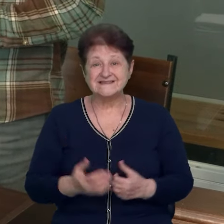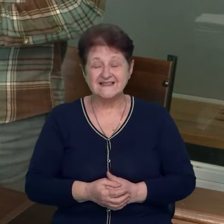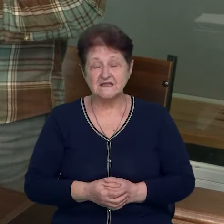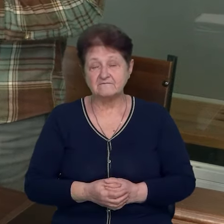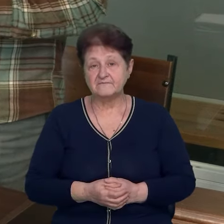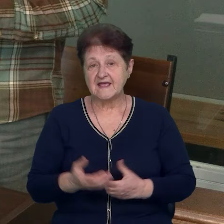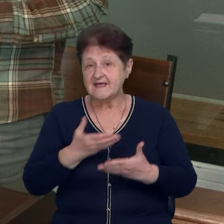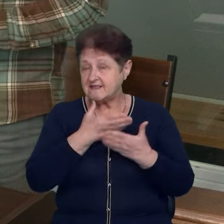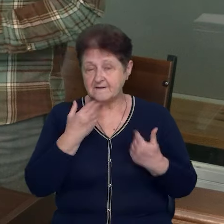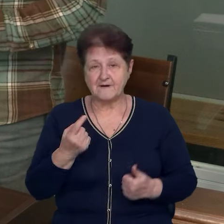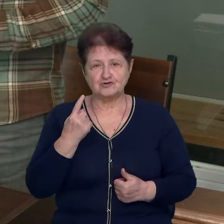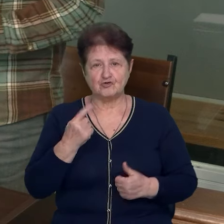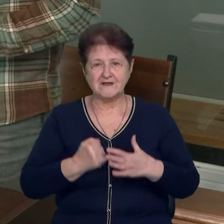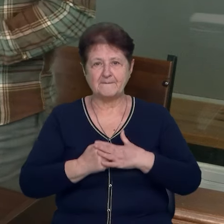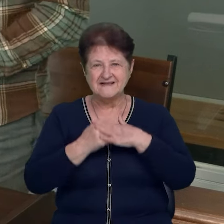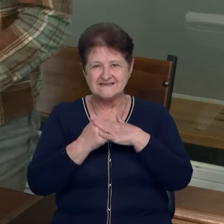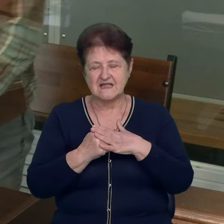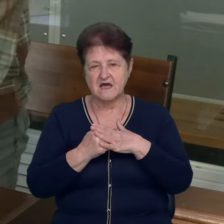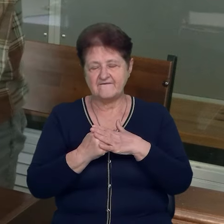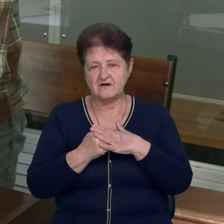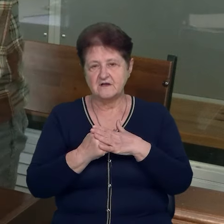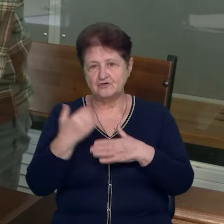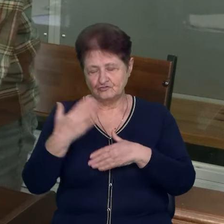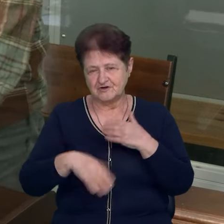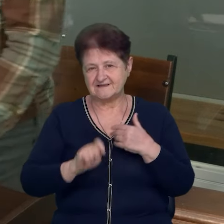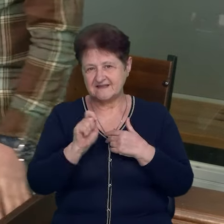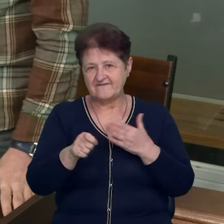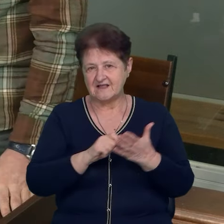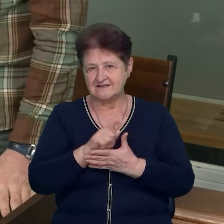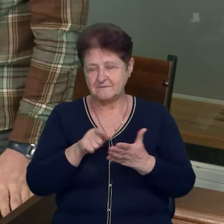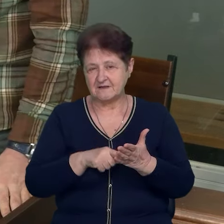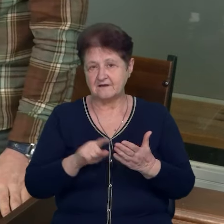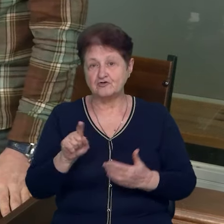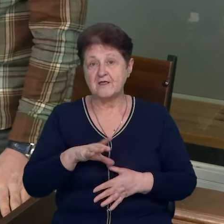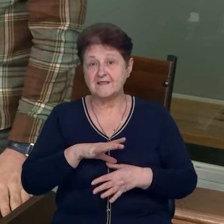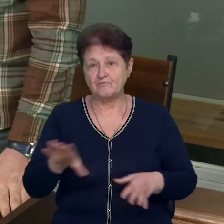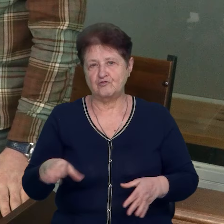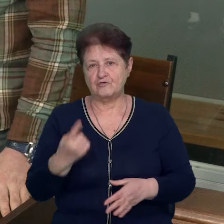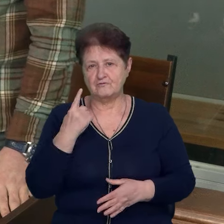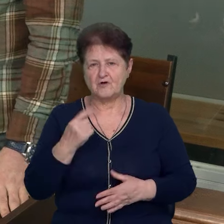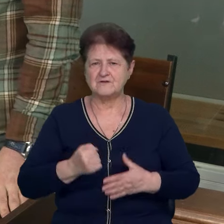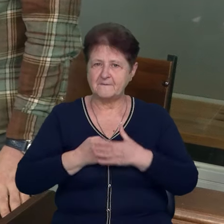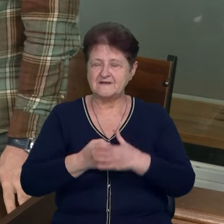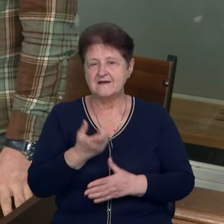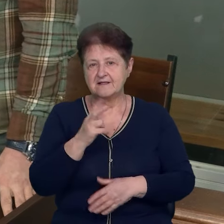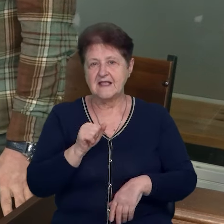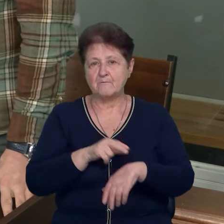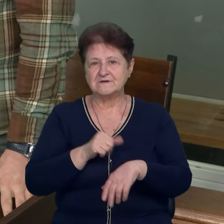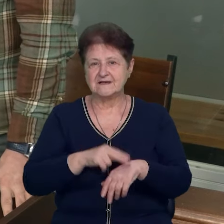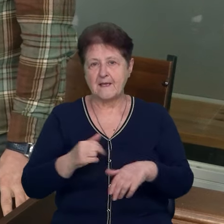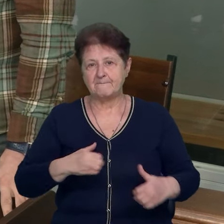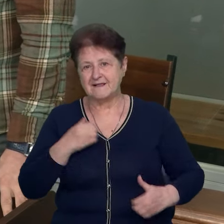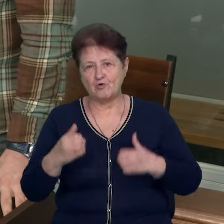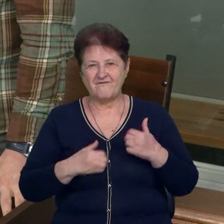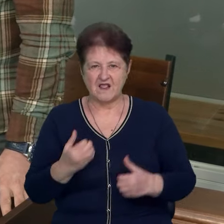Тобто тут немає жодних підстав, і вже колега мені задавав запитання про те, що не було б жодних підстав для поліцейського піклування